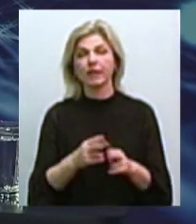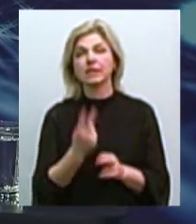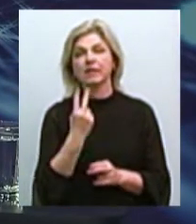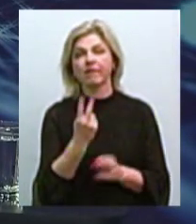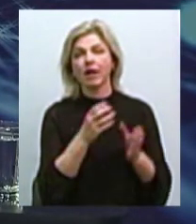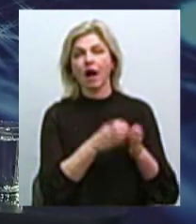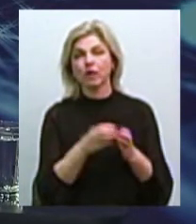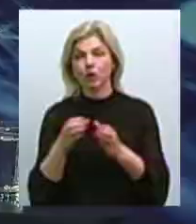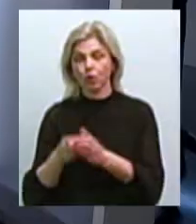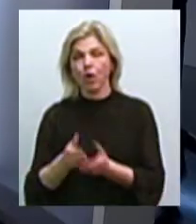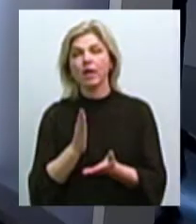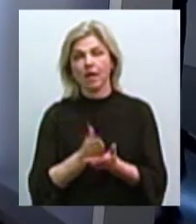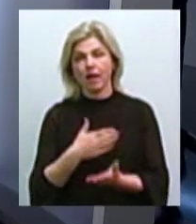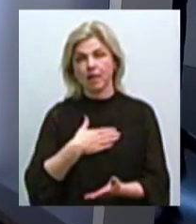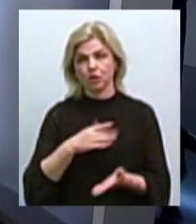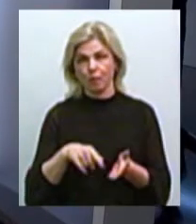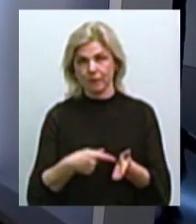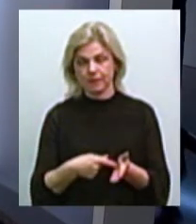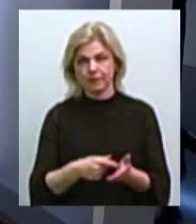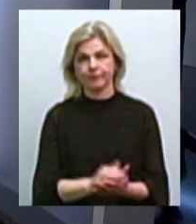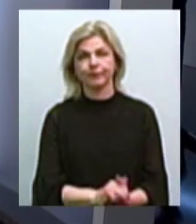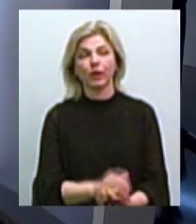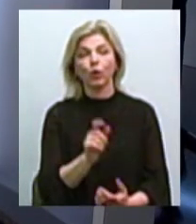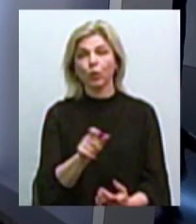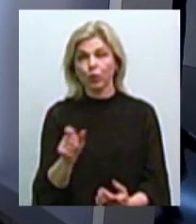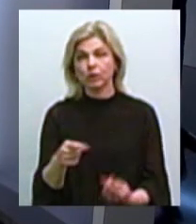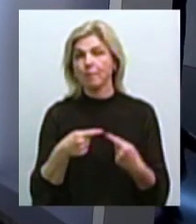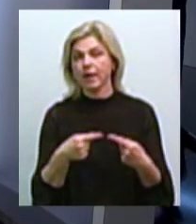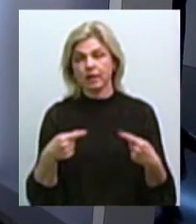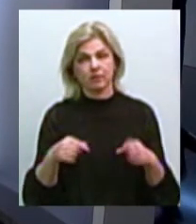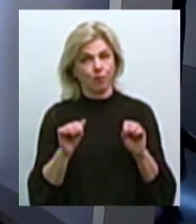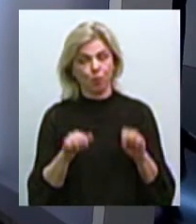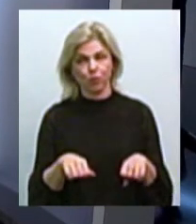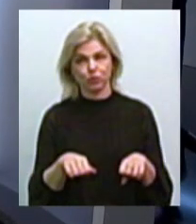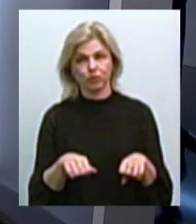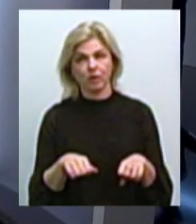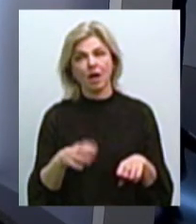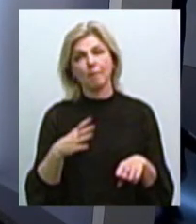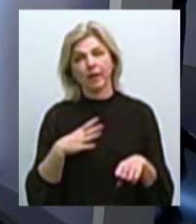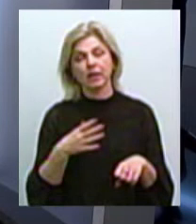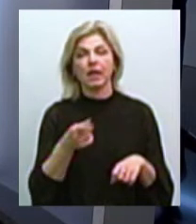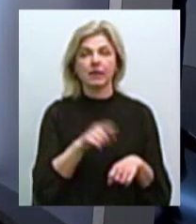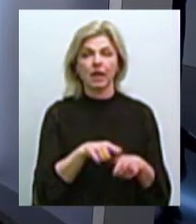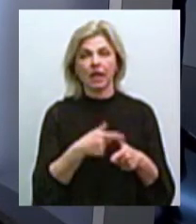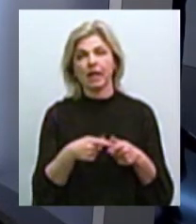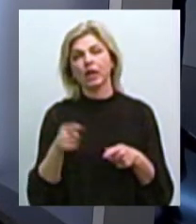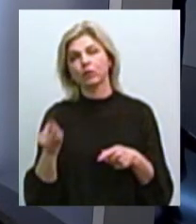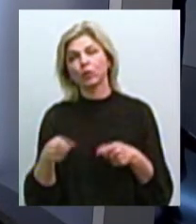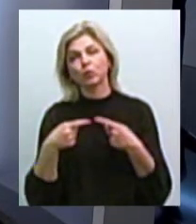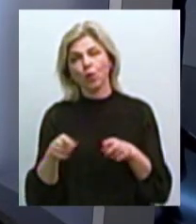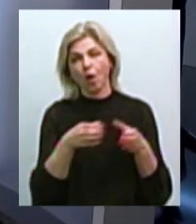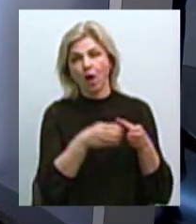є і в нашому місці. І люди по-різному можуть бути чи в тій, чи в іншій категорії.